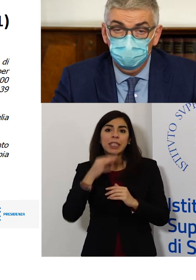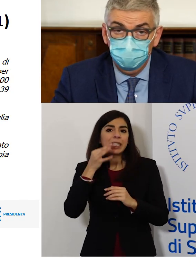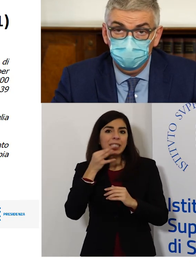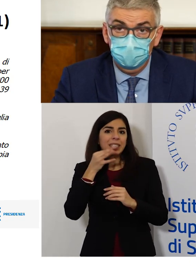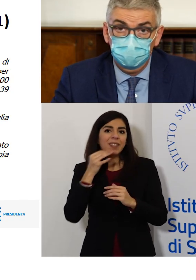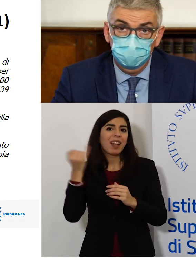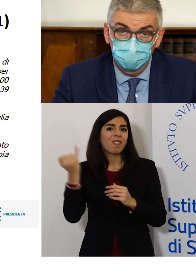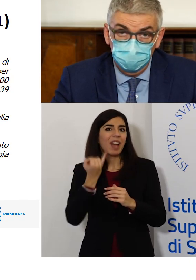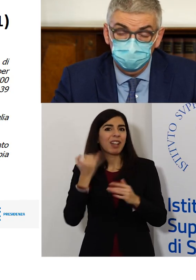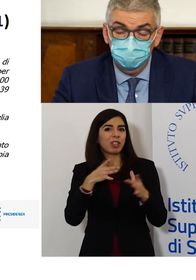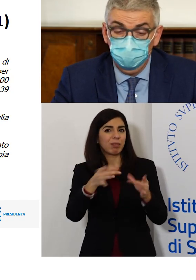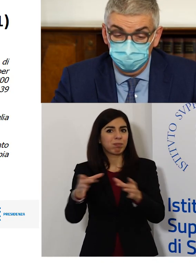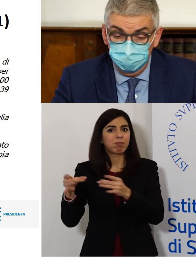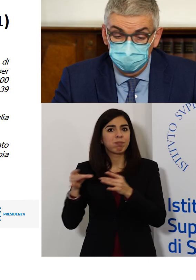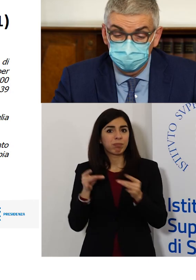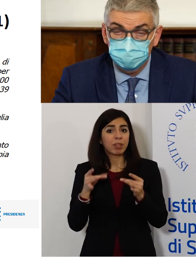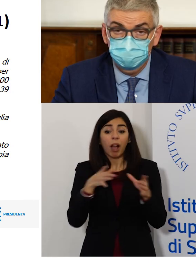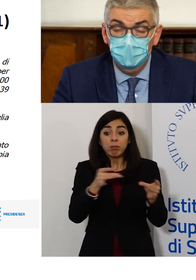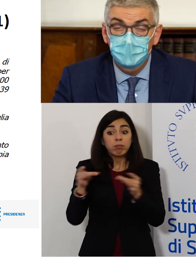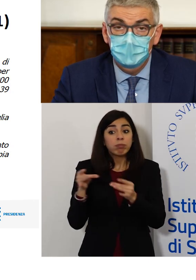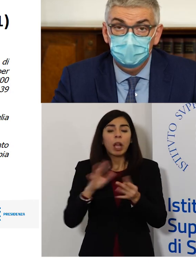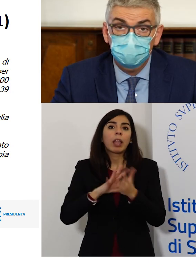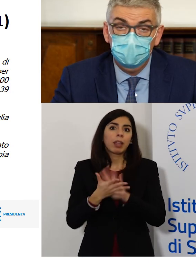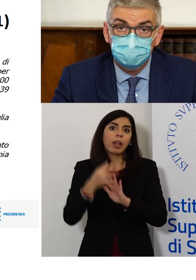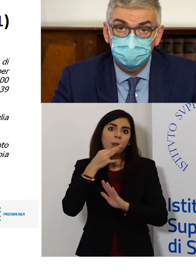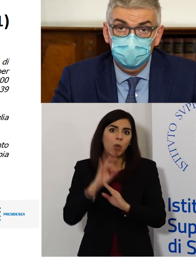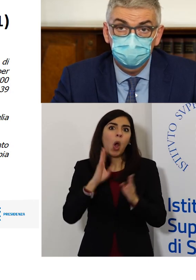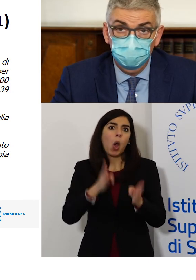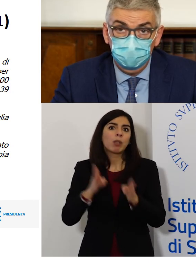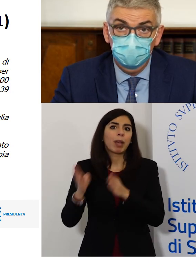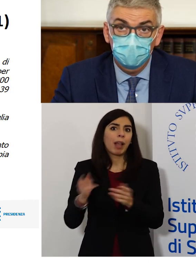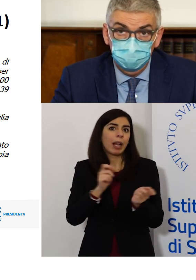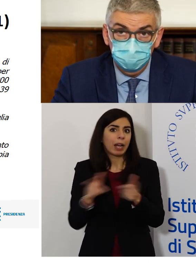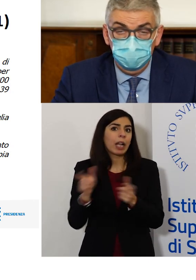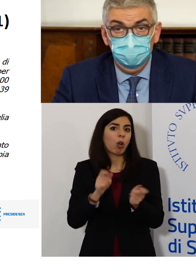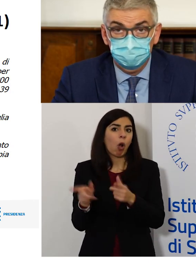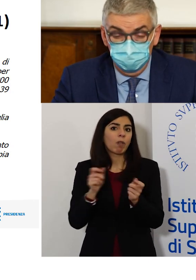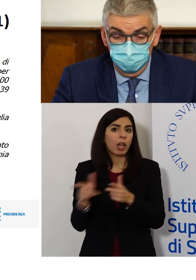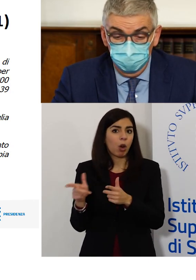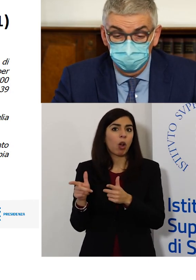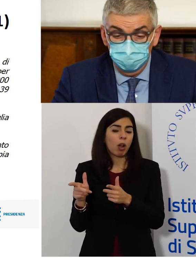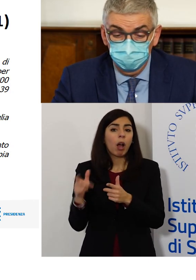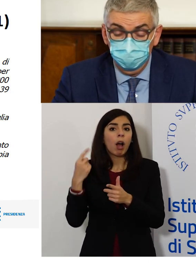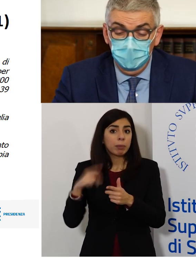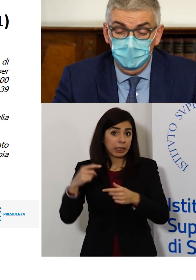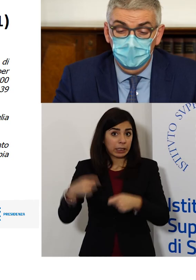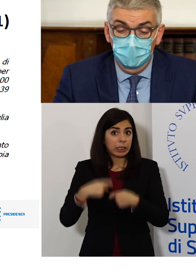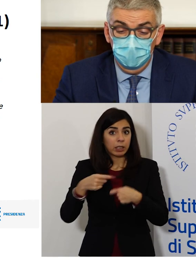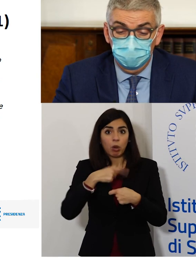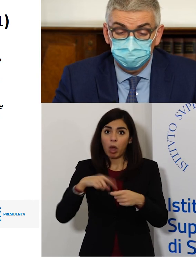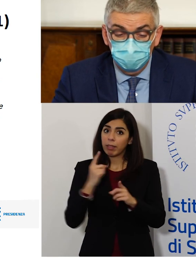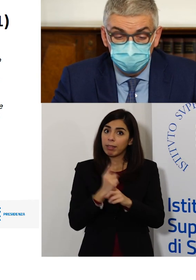casi e comporta anche un aumento di nuove ospedalizzazioni, da qui la necessità di portarlo quanto prima sotto il valore di 1.